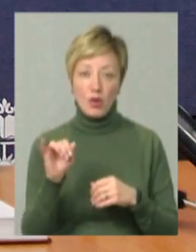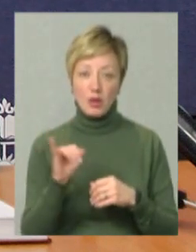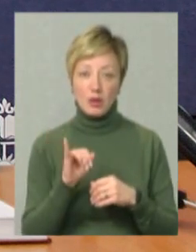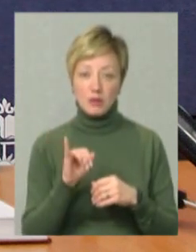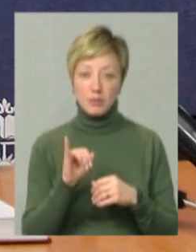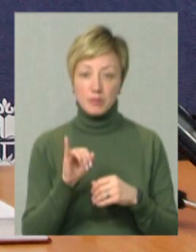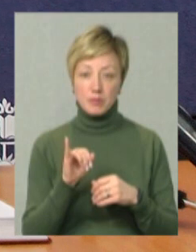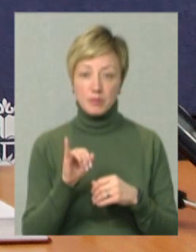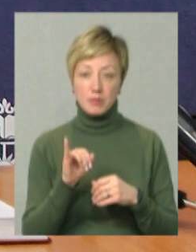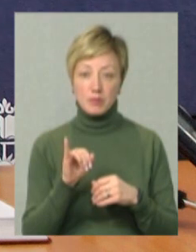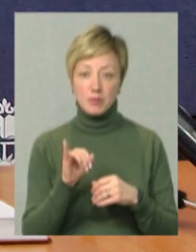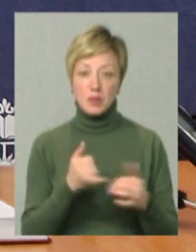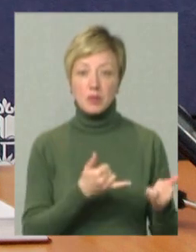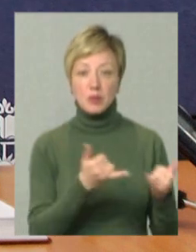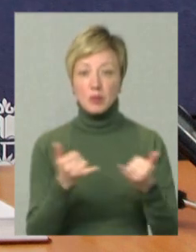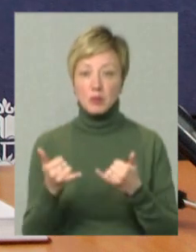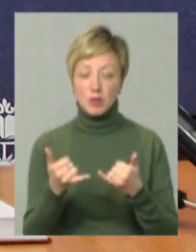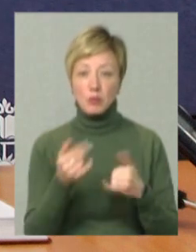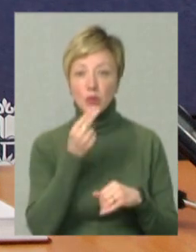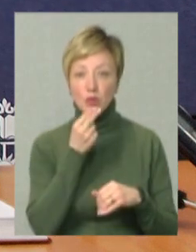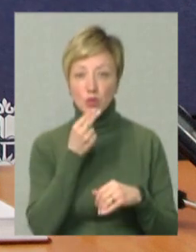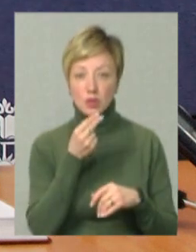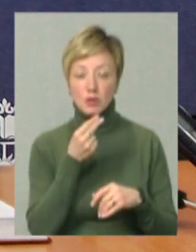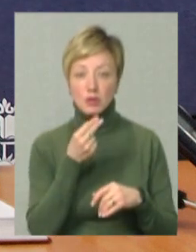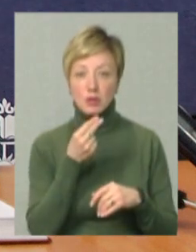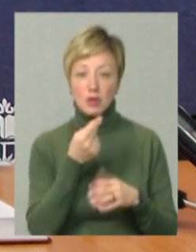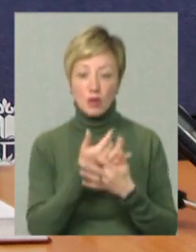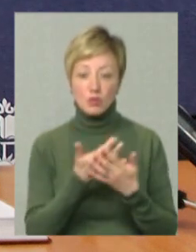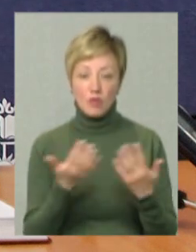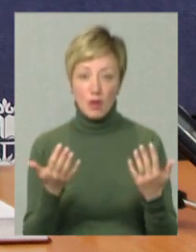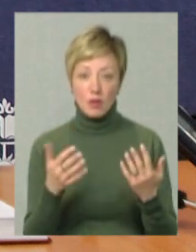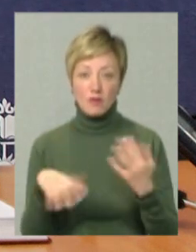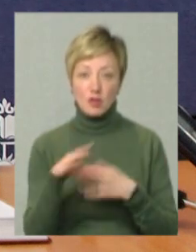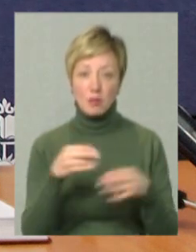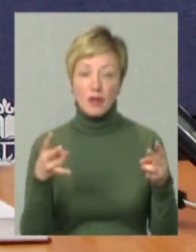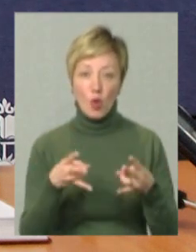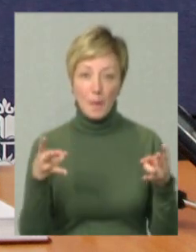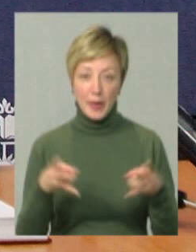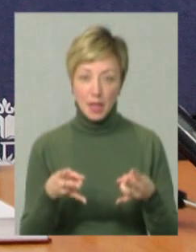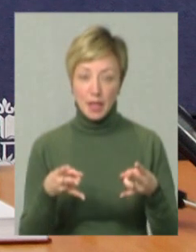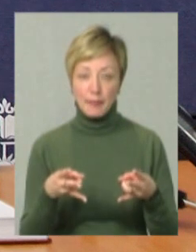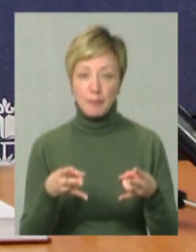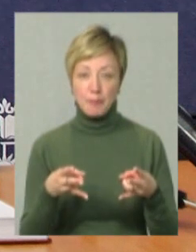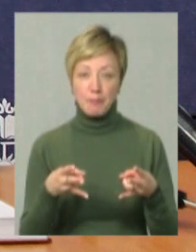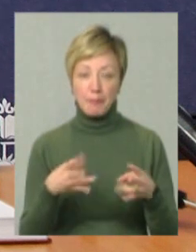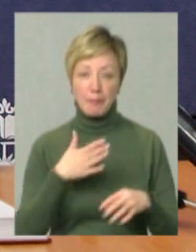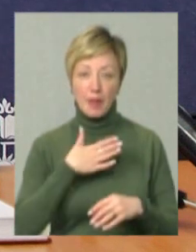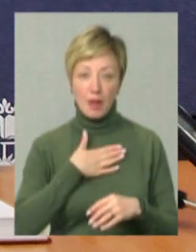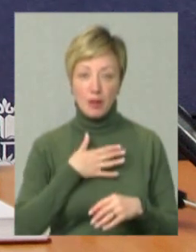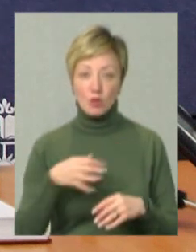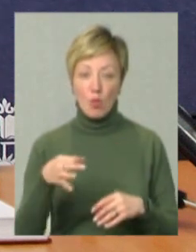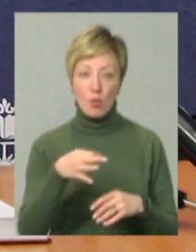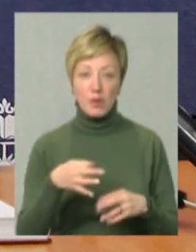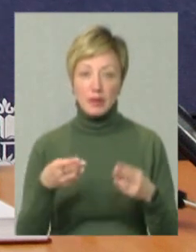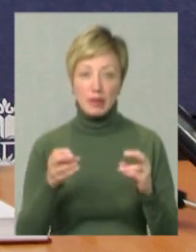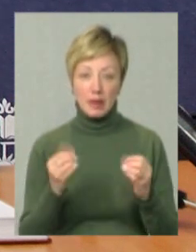і забезпечення продуктами харчування усім необхідним нашої